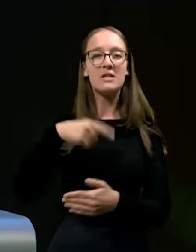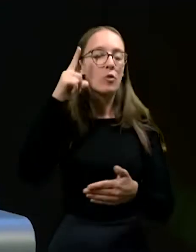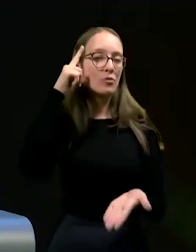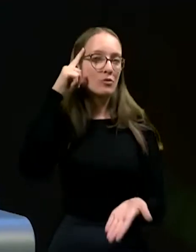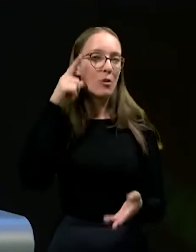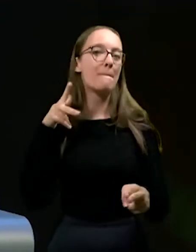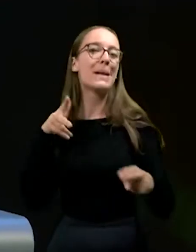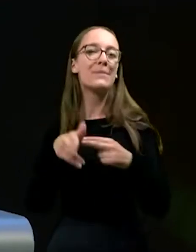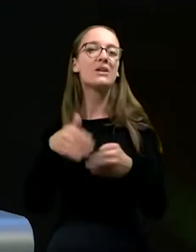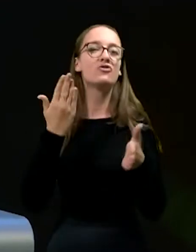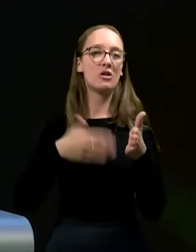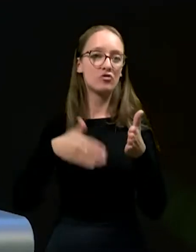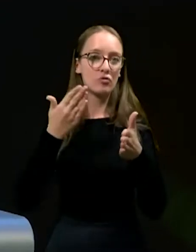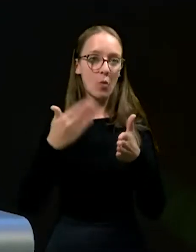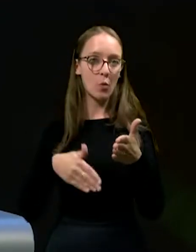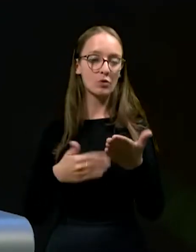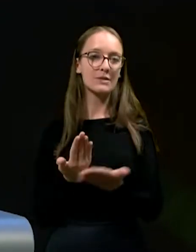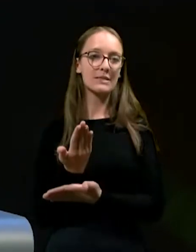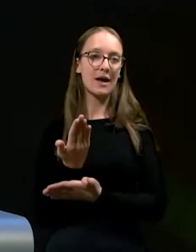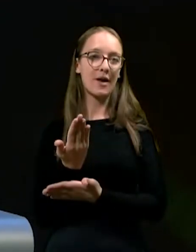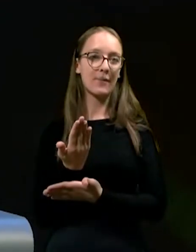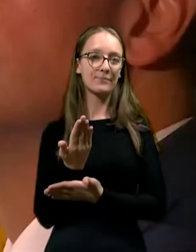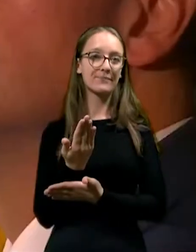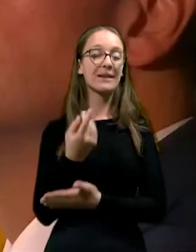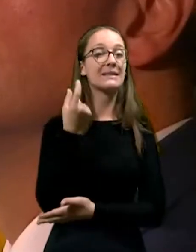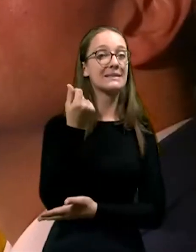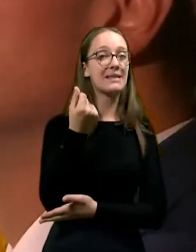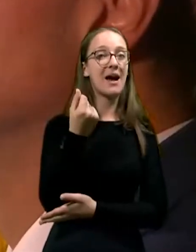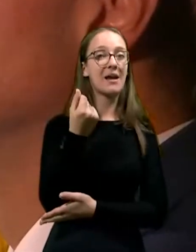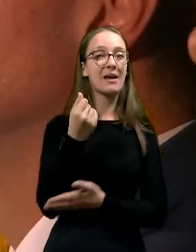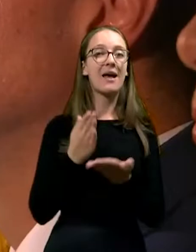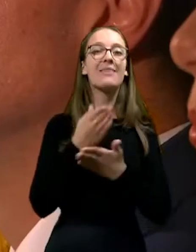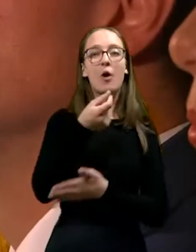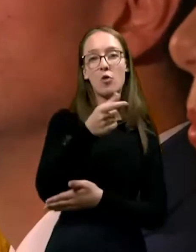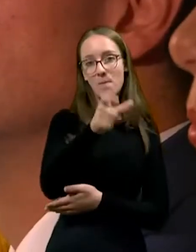bistvu preprečili škodo za denar davko pločevalcev.